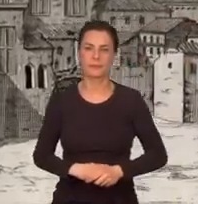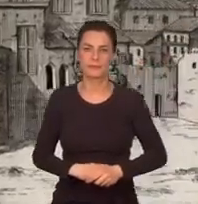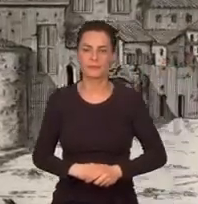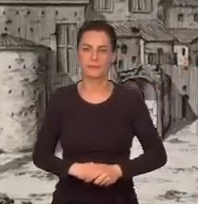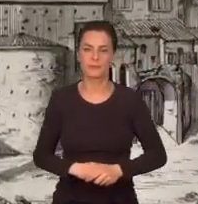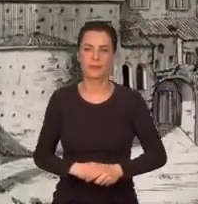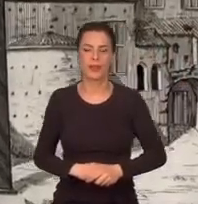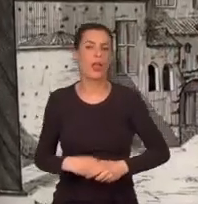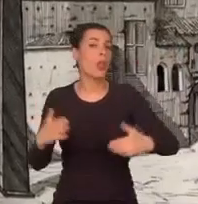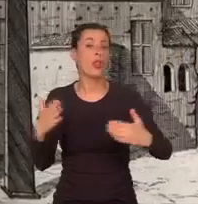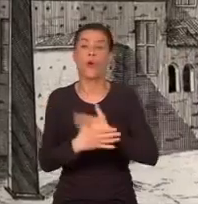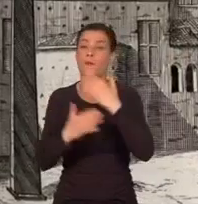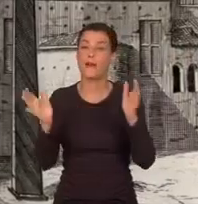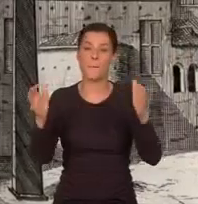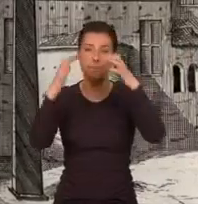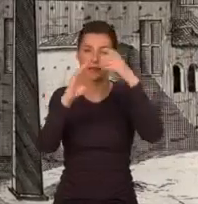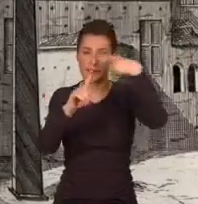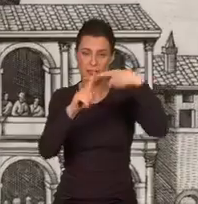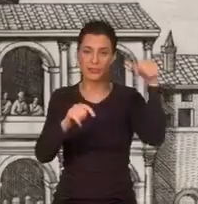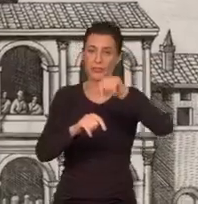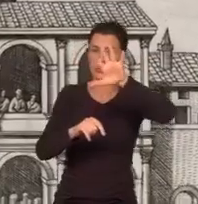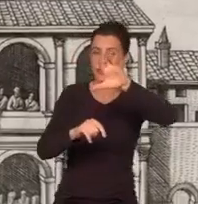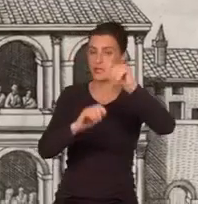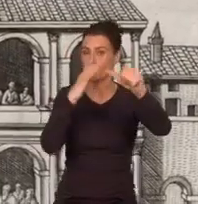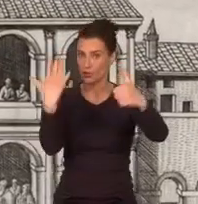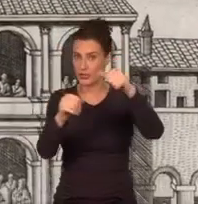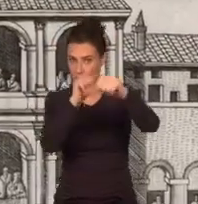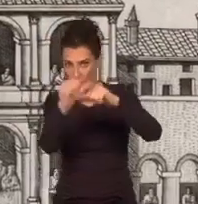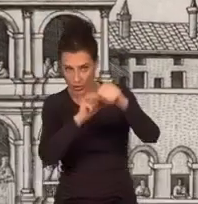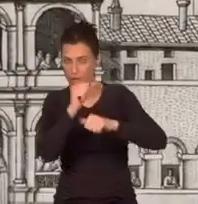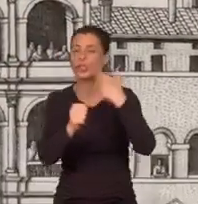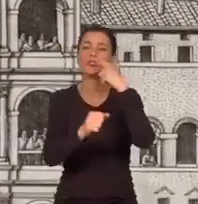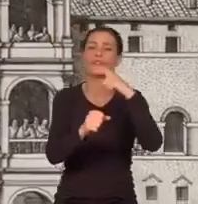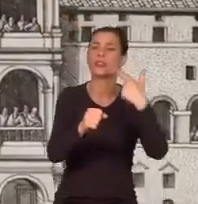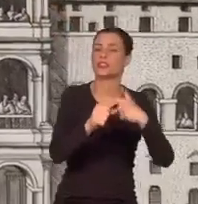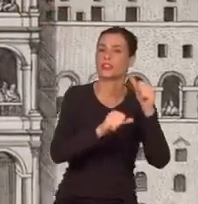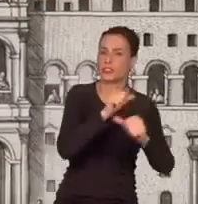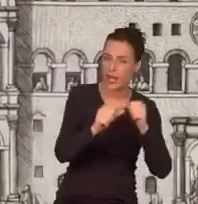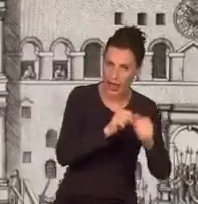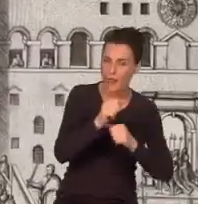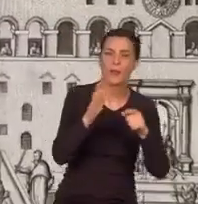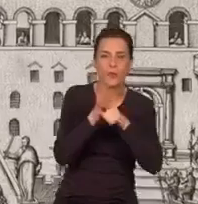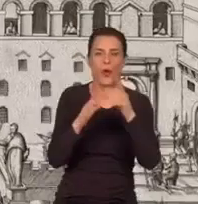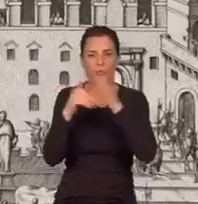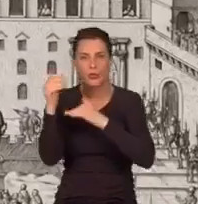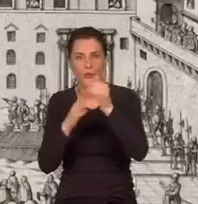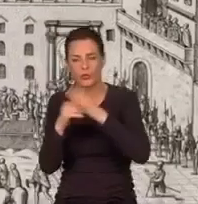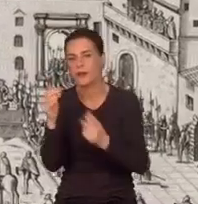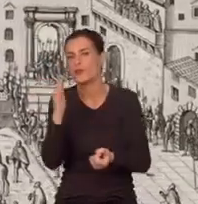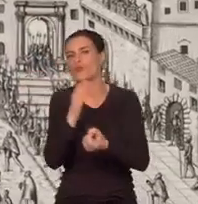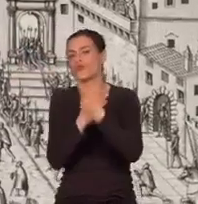Prace nad nową bazyliką zaczęły się w 1506 roku, a przez 120 lat stała się ona wyjątkową budowną.